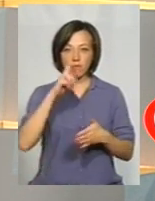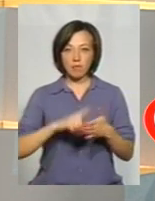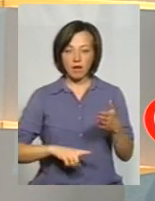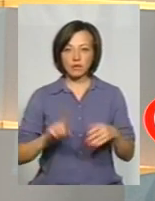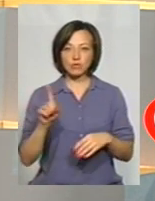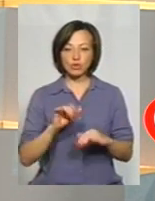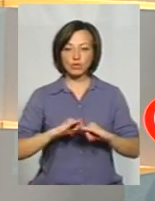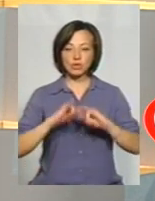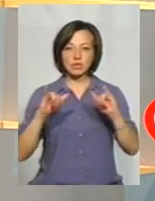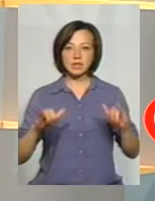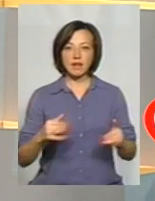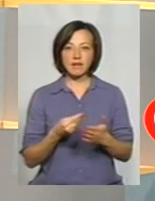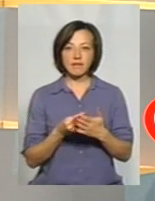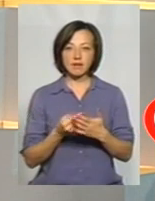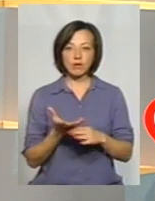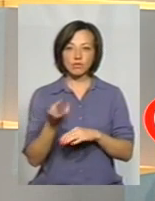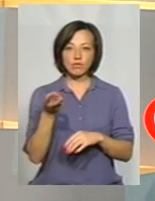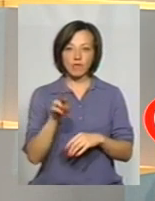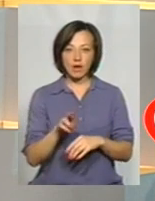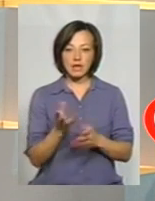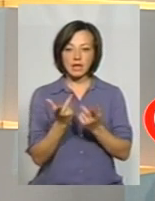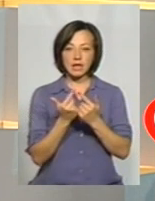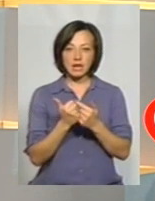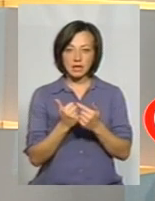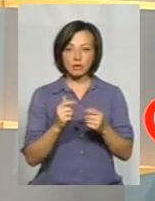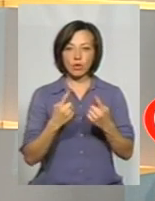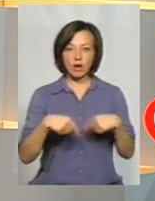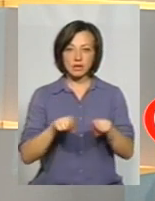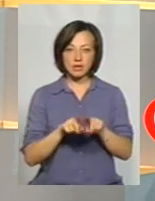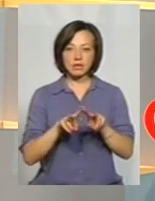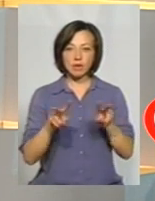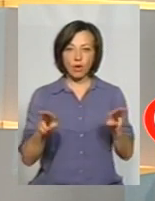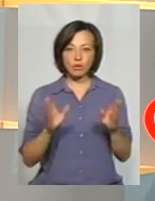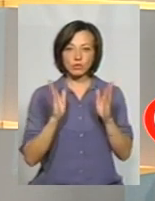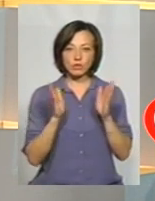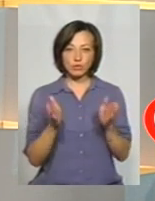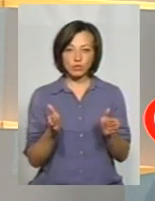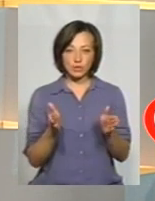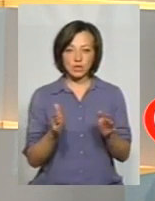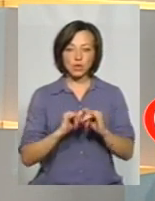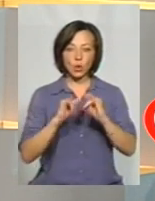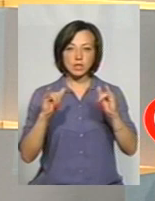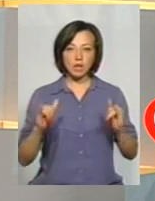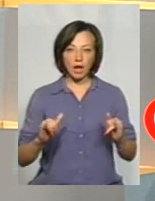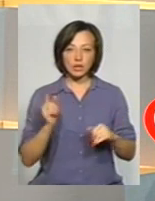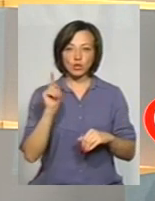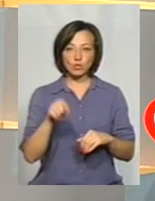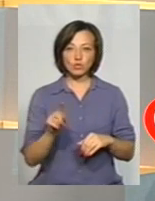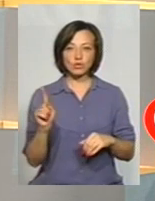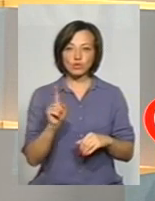що зростанням фінансування кількість підрядних організацій буде також зростати, тому що